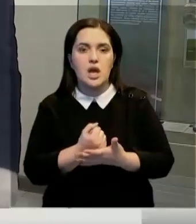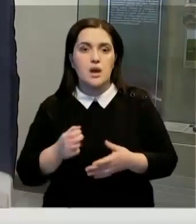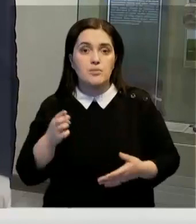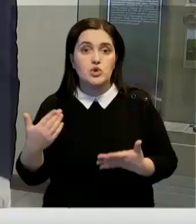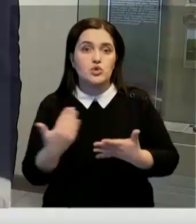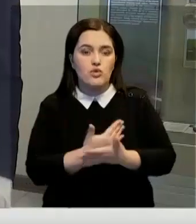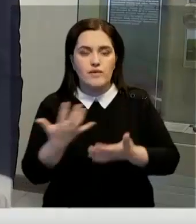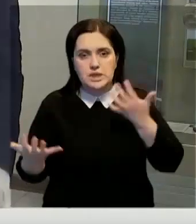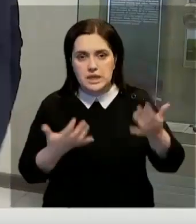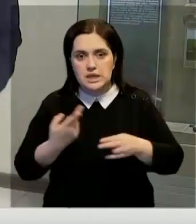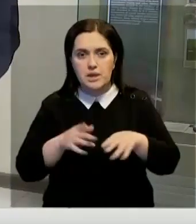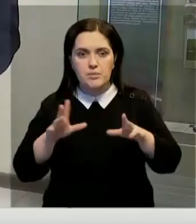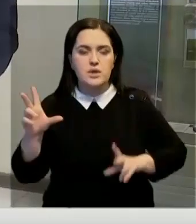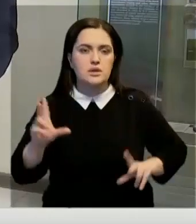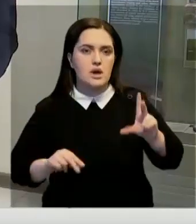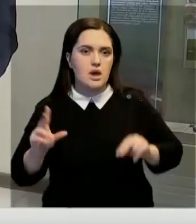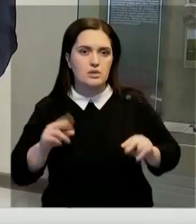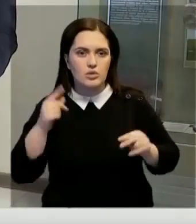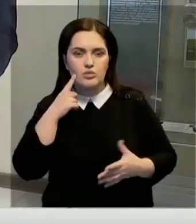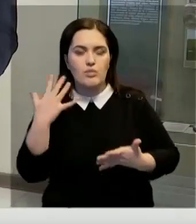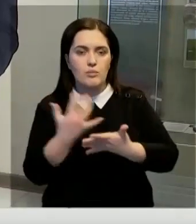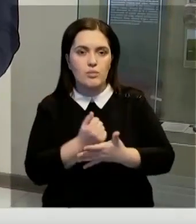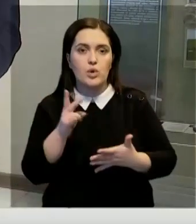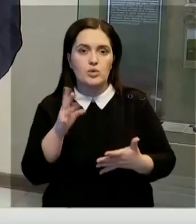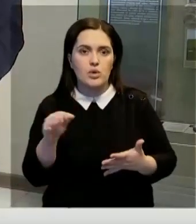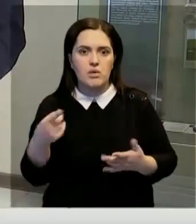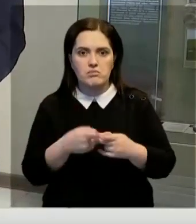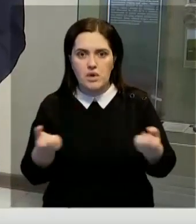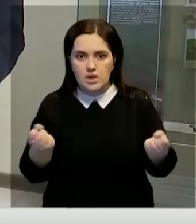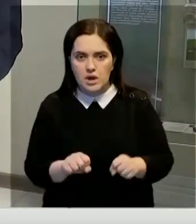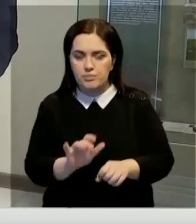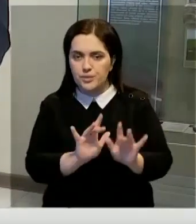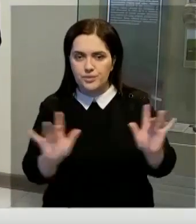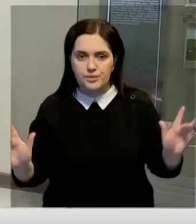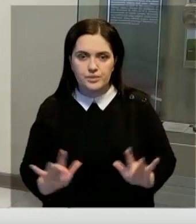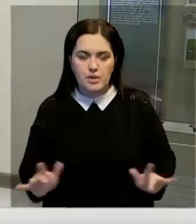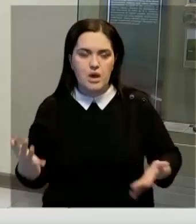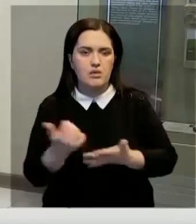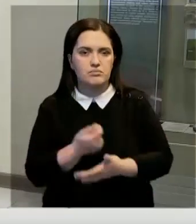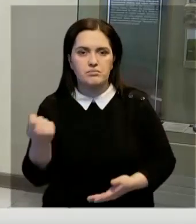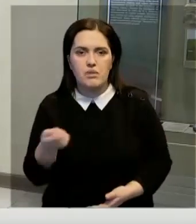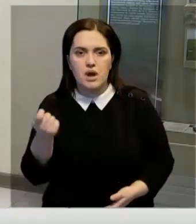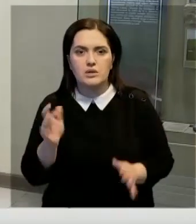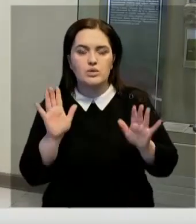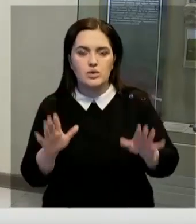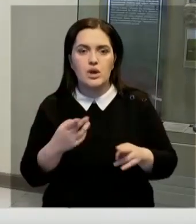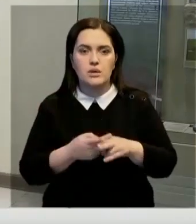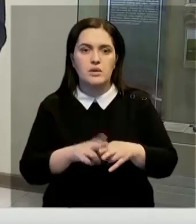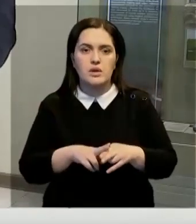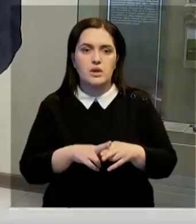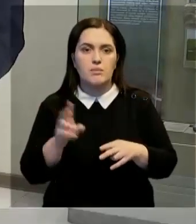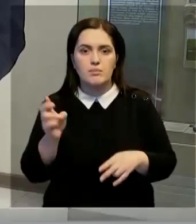исследовали это место в надежде на сенсацию. Но курган оказался ограбленным. Нам удалось обнаружить только фрагменты керамических,